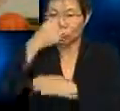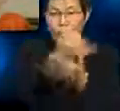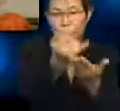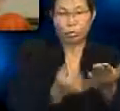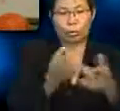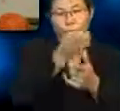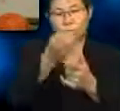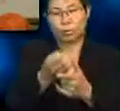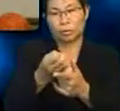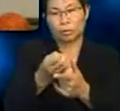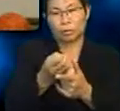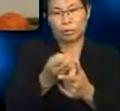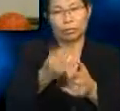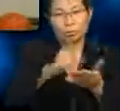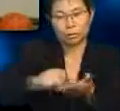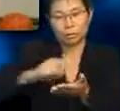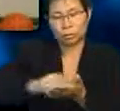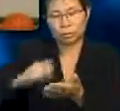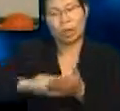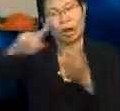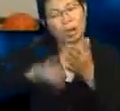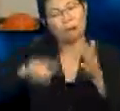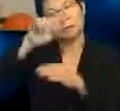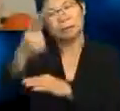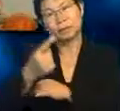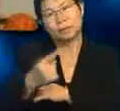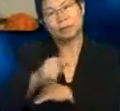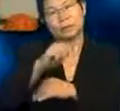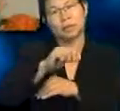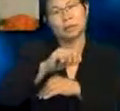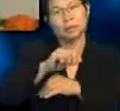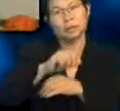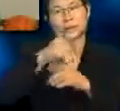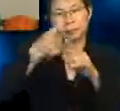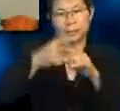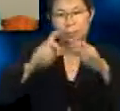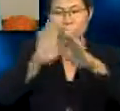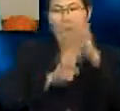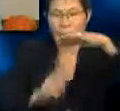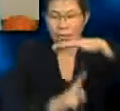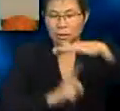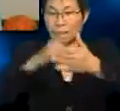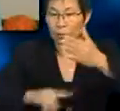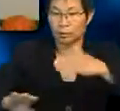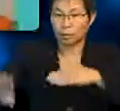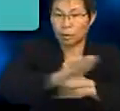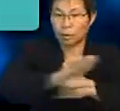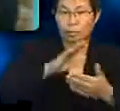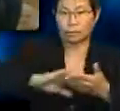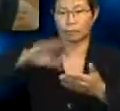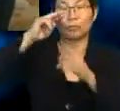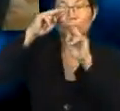ataupun menulis apa sahaja hasil karya berdasarkan apa yang telah kamu tonton.